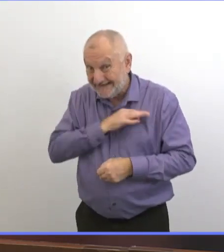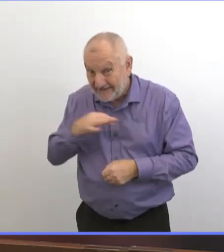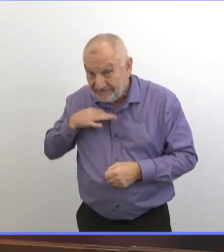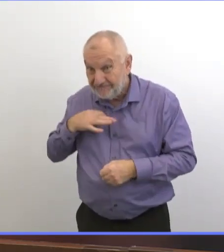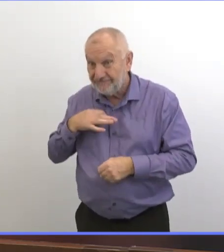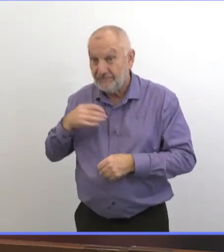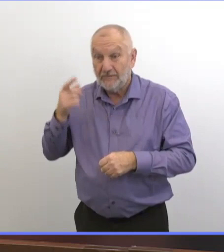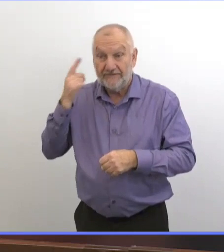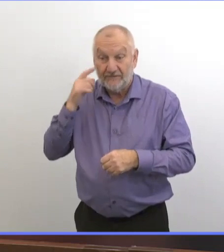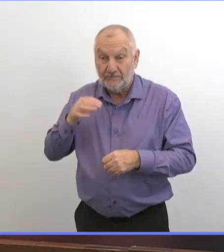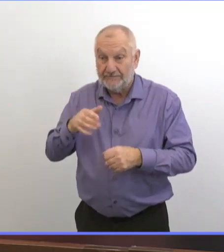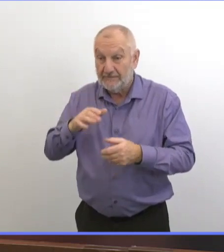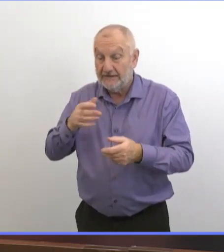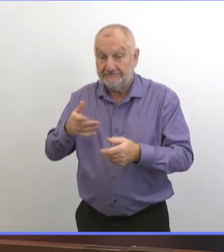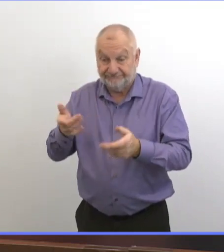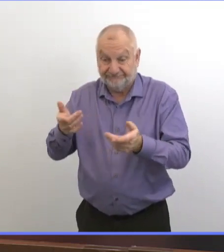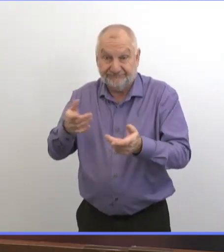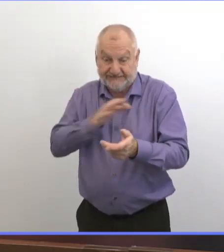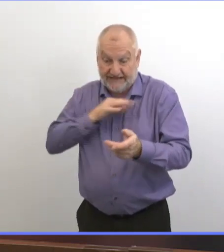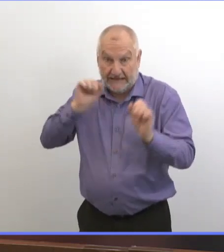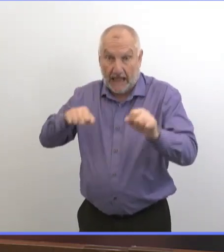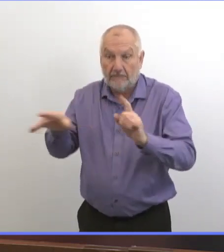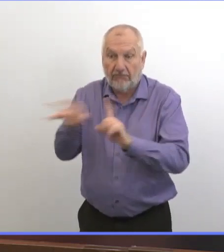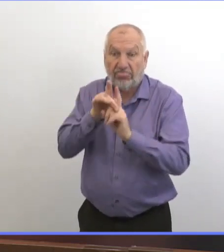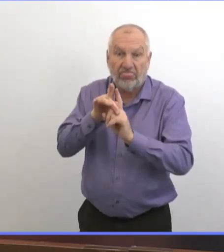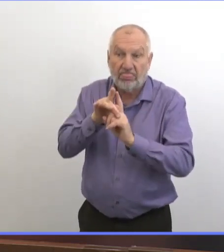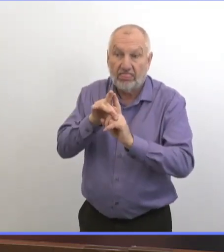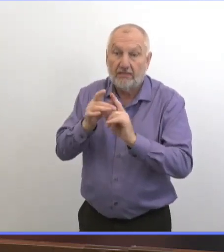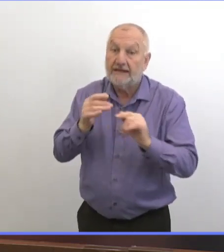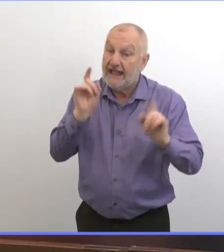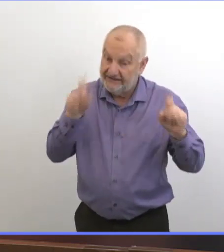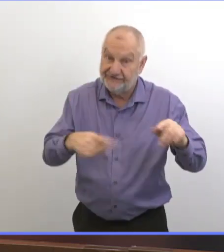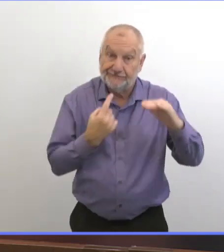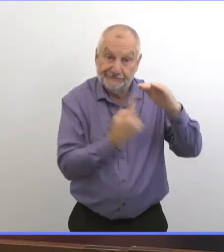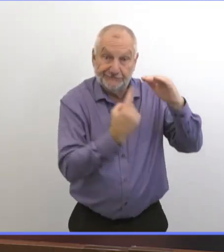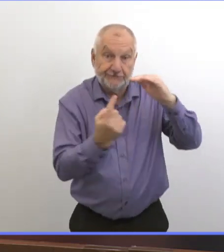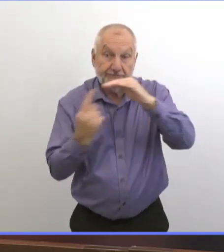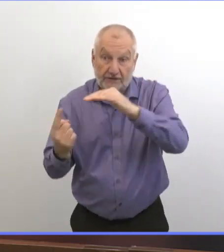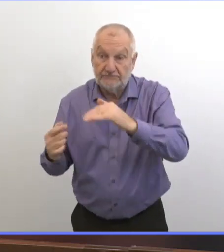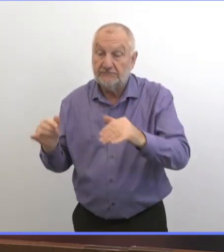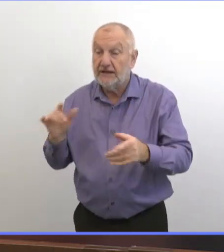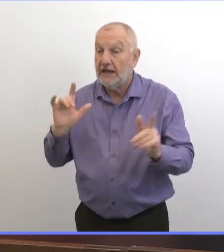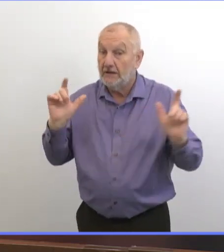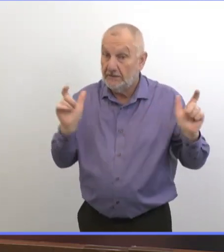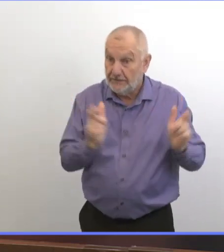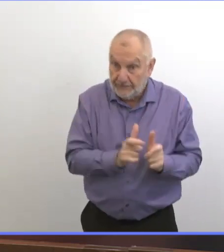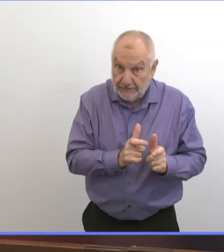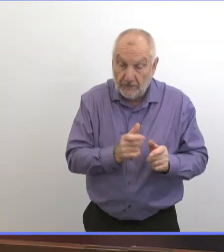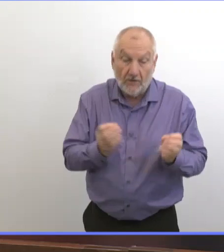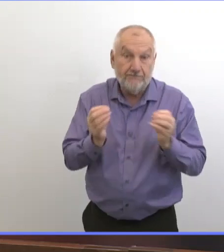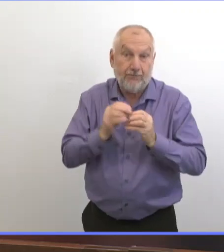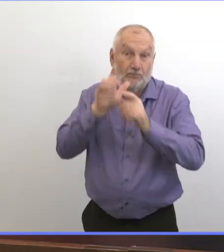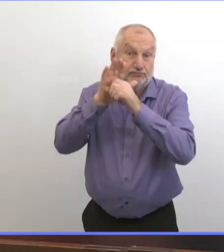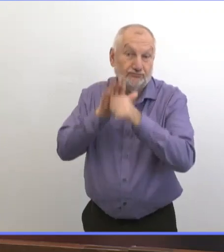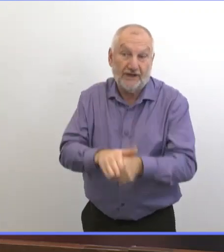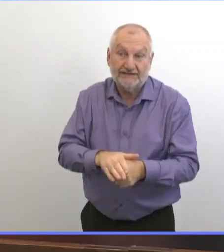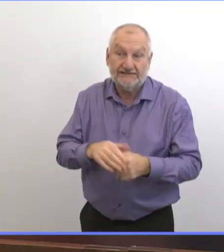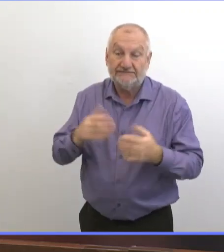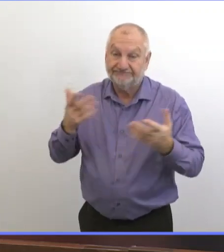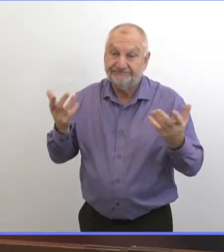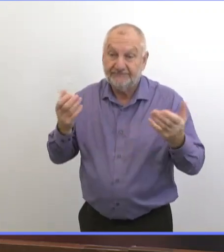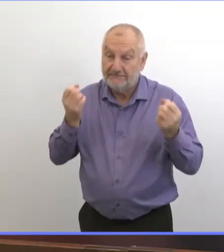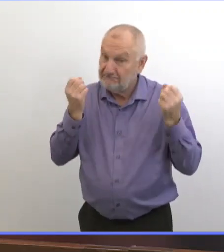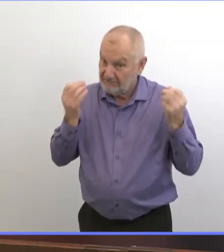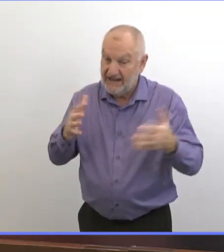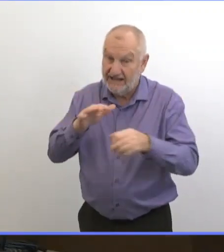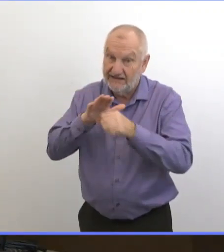Et ça, a mis du stress sur les employés qui doivent s'auto-isoler. Et donc, ça met de la pression d'une manière ou d'une